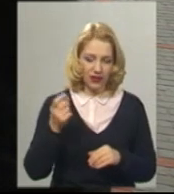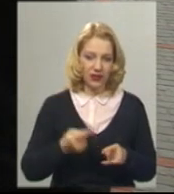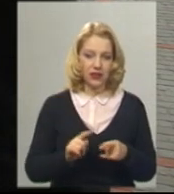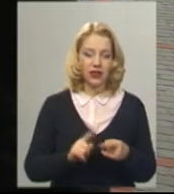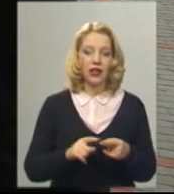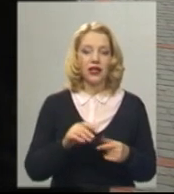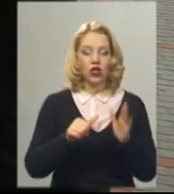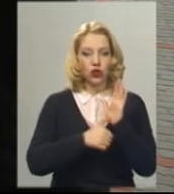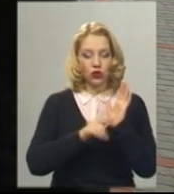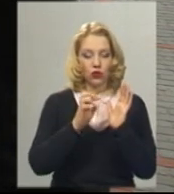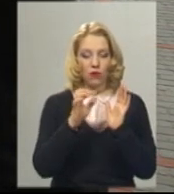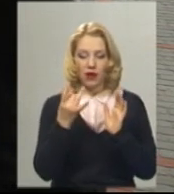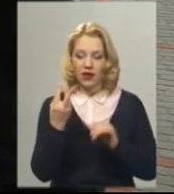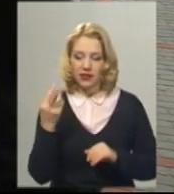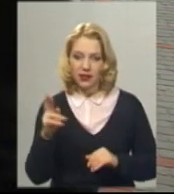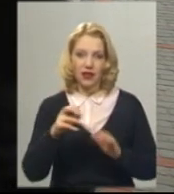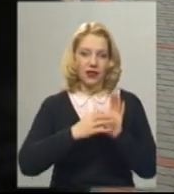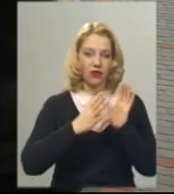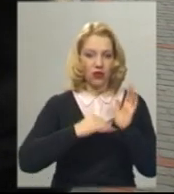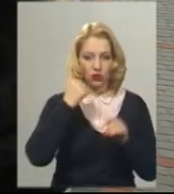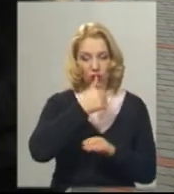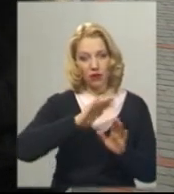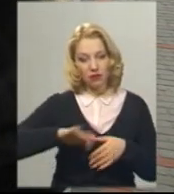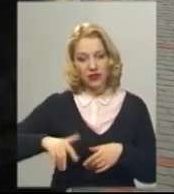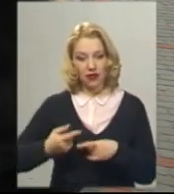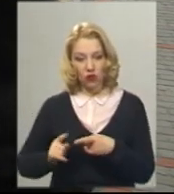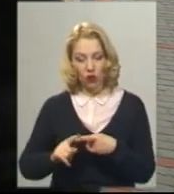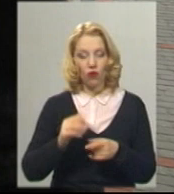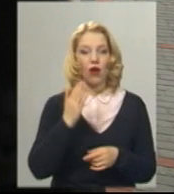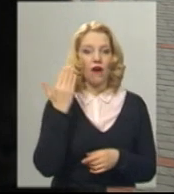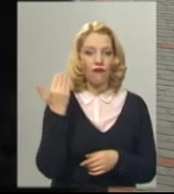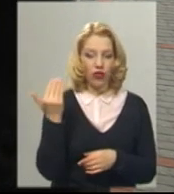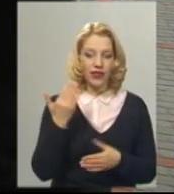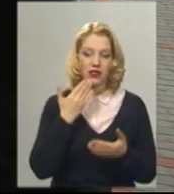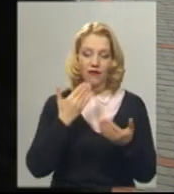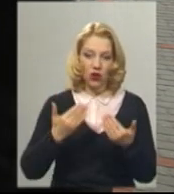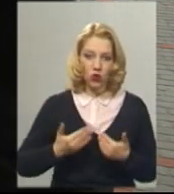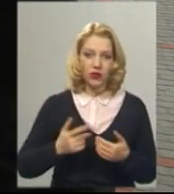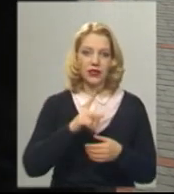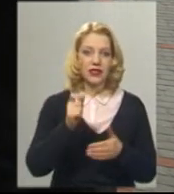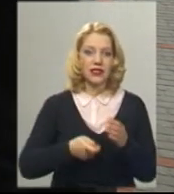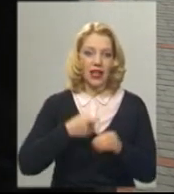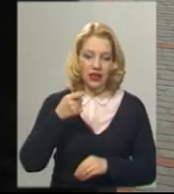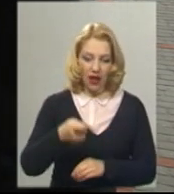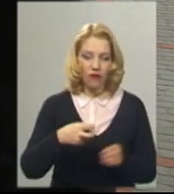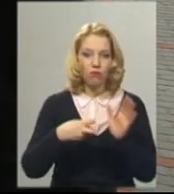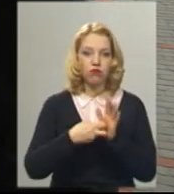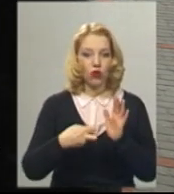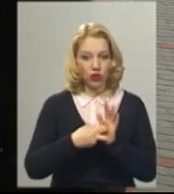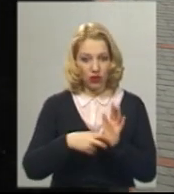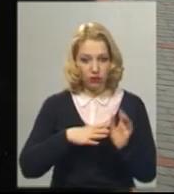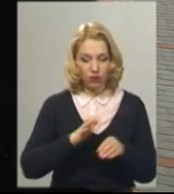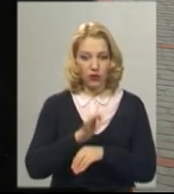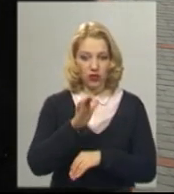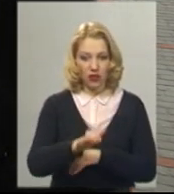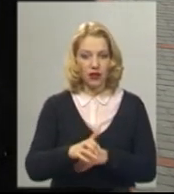2019 року. Після того вони звернулися з заявою, заяви прийшли поштою, прислали